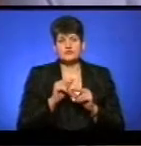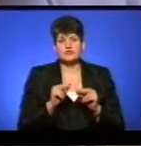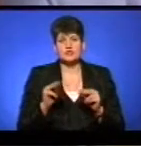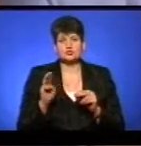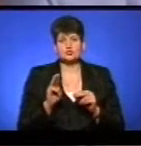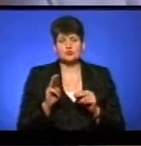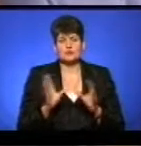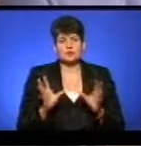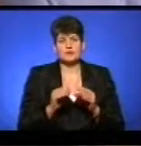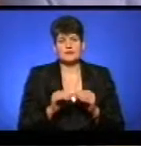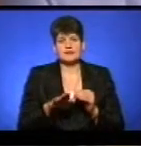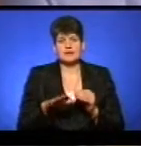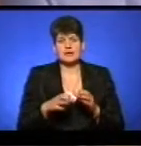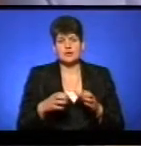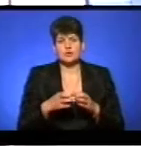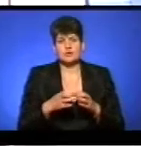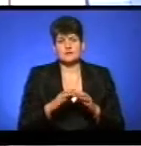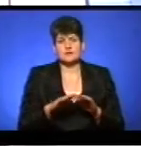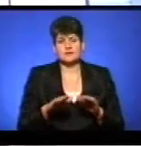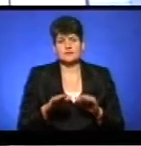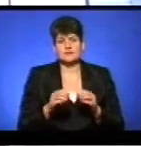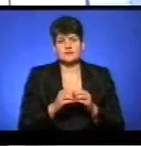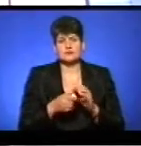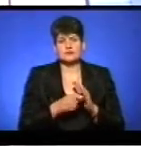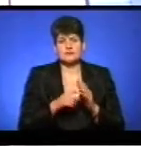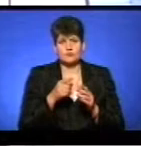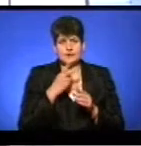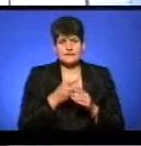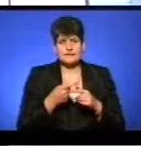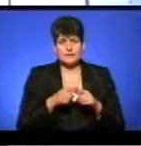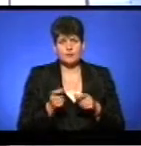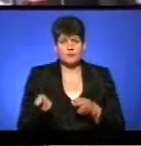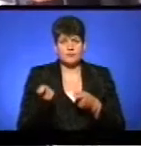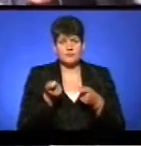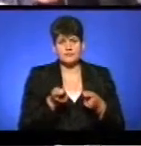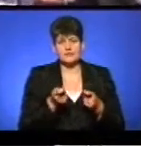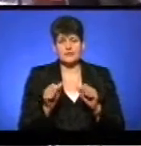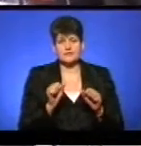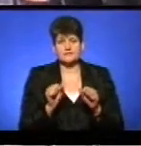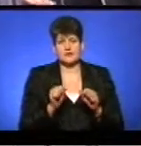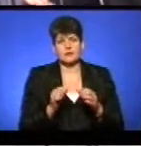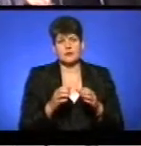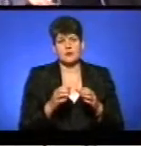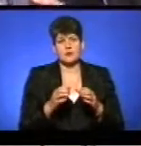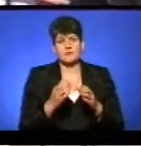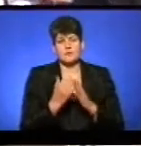територіальної громади та учні 10-го класу. Їм показують техніку, яку передав керівник програми «Добре» Бері Рід.